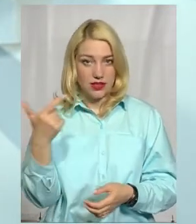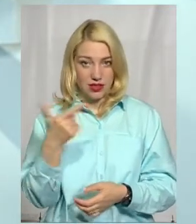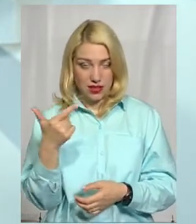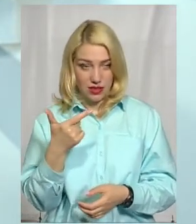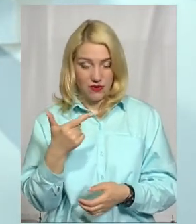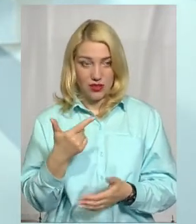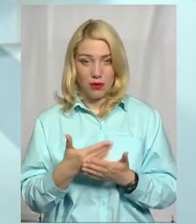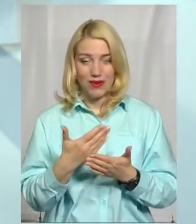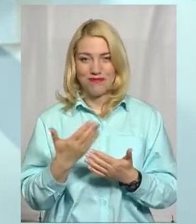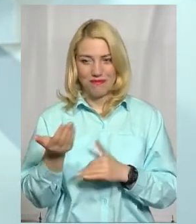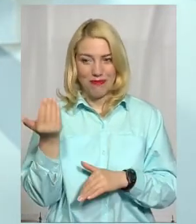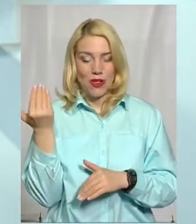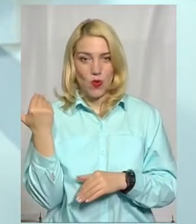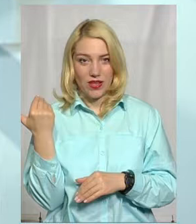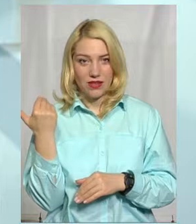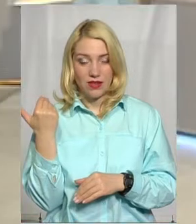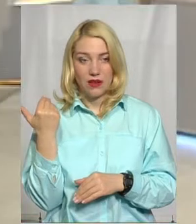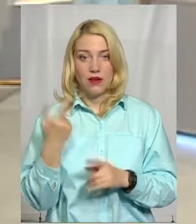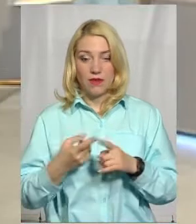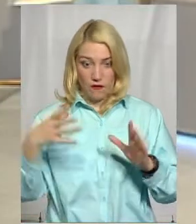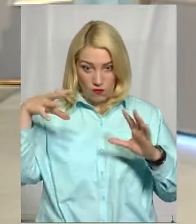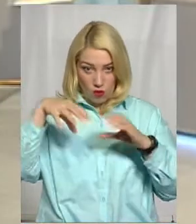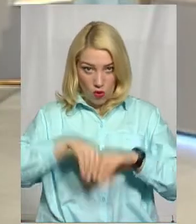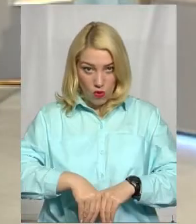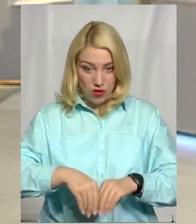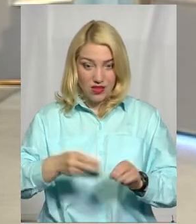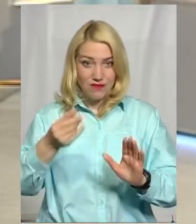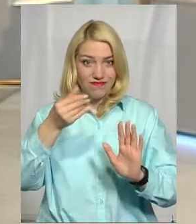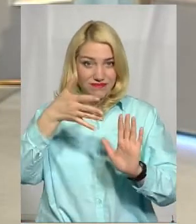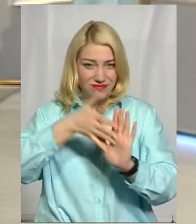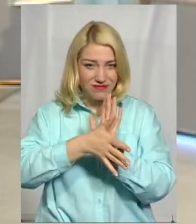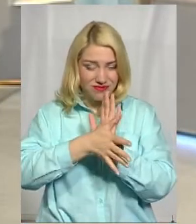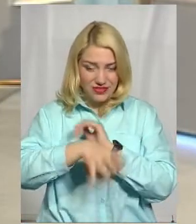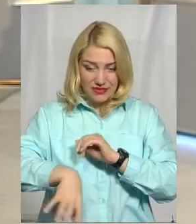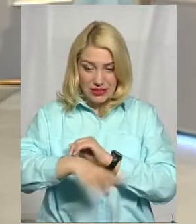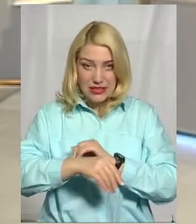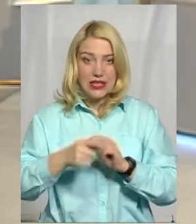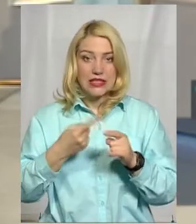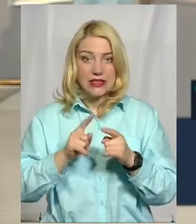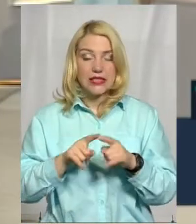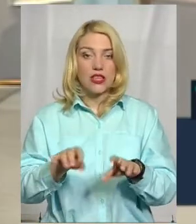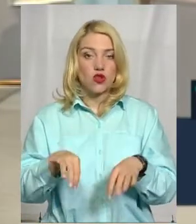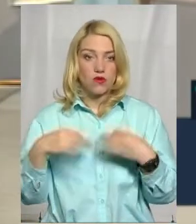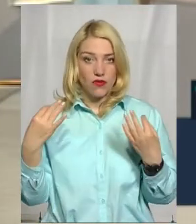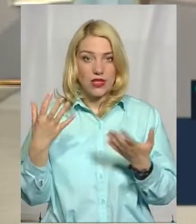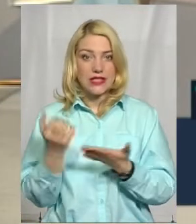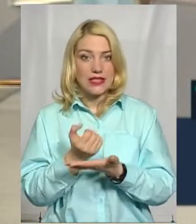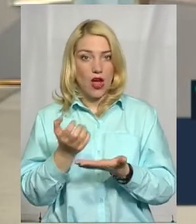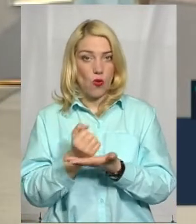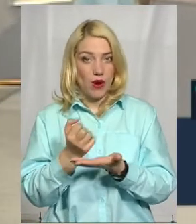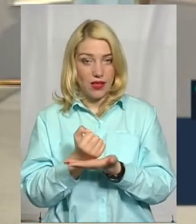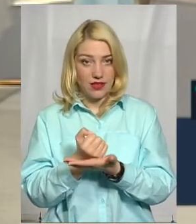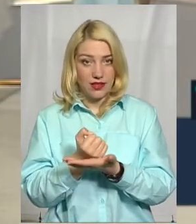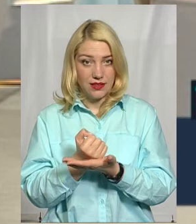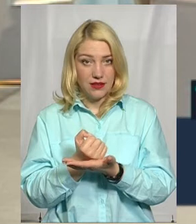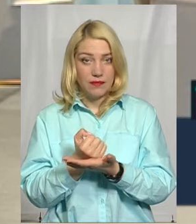минулий тариф, покривався ці витрати, і що дозволяло також і заробляти саме